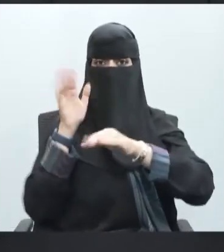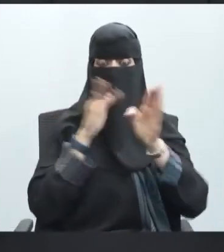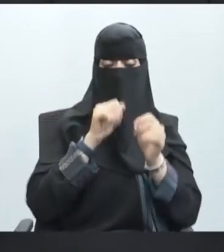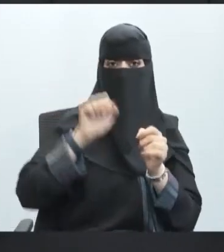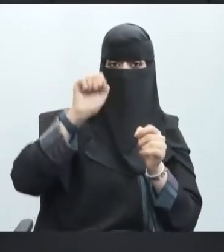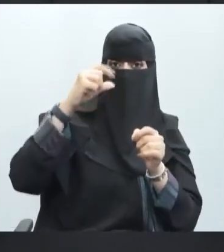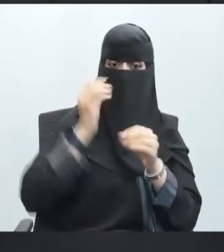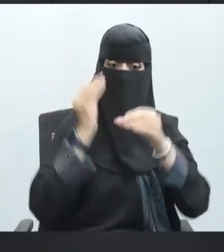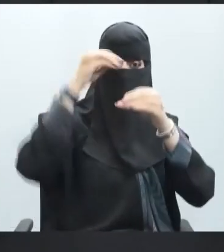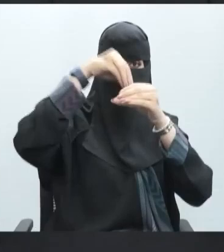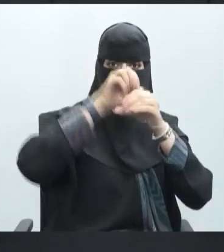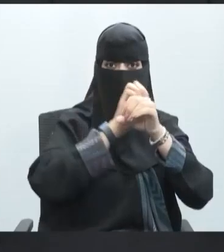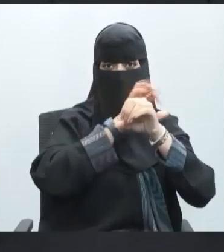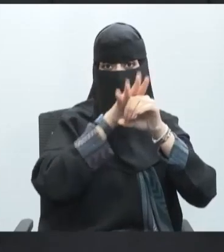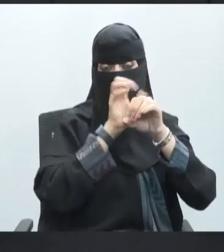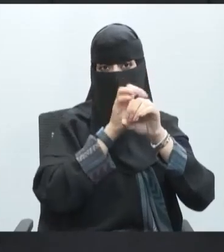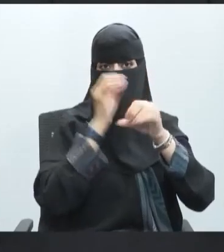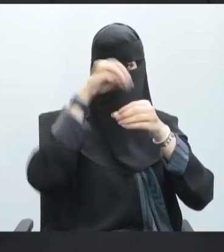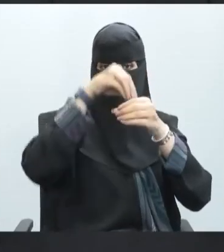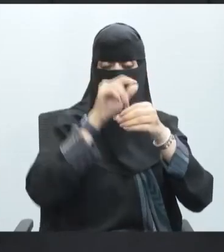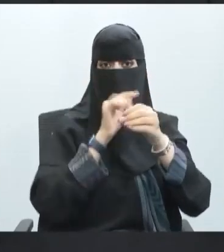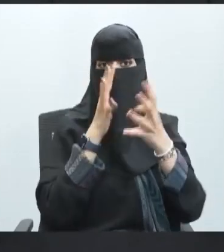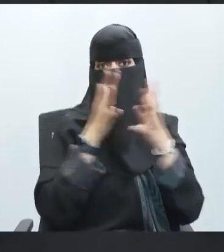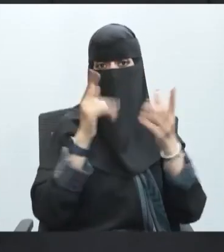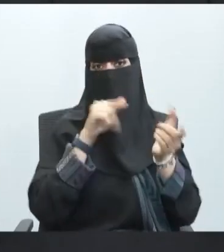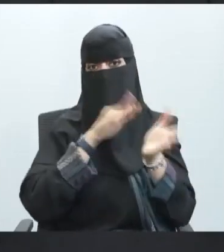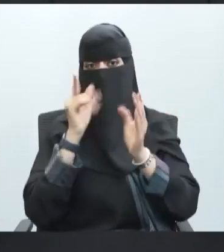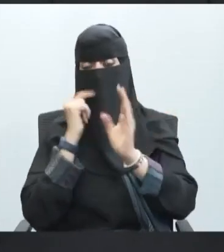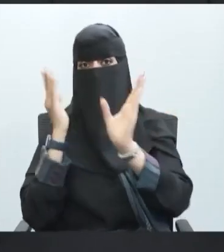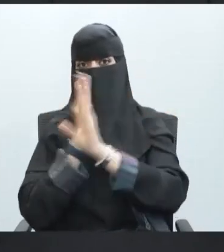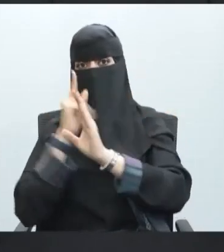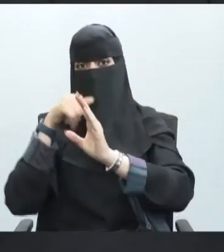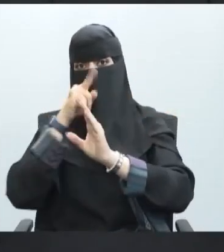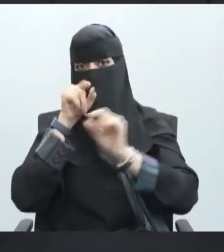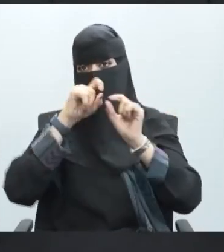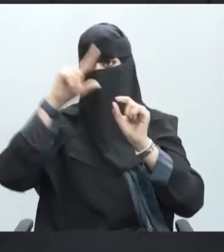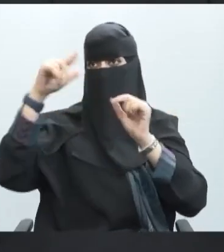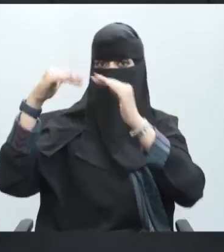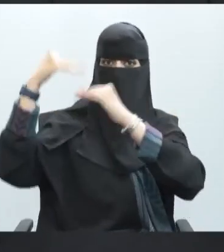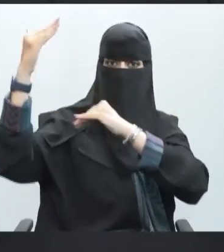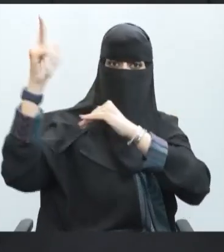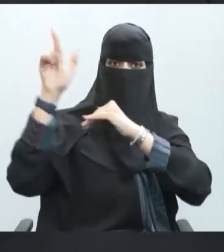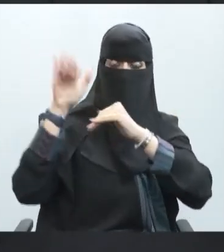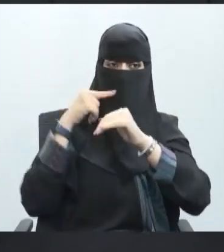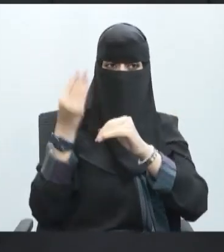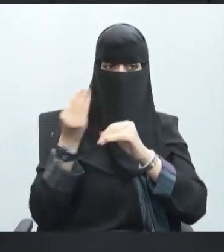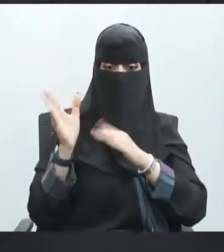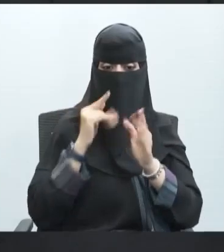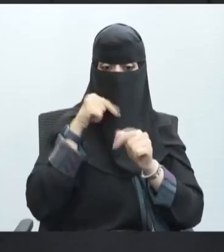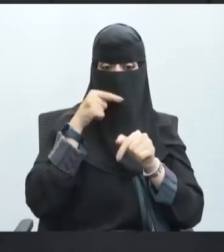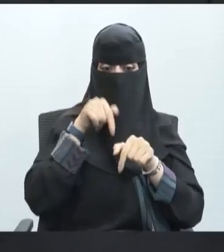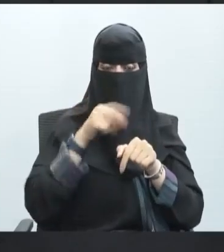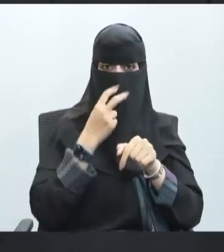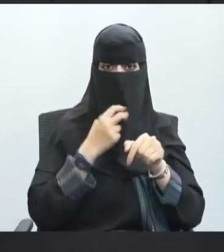بينما على العكس ظهرت أيونات الصوديوم أكثر من أيونات البوتاسيوم خارج الخلية وذكرنا لأننا لدينا